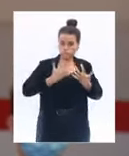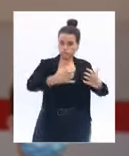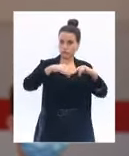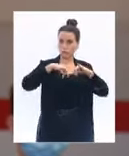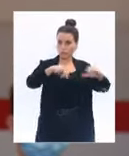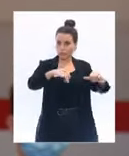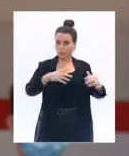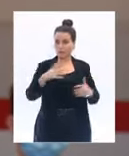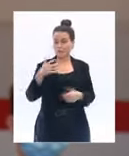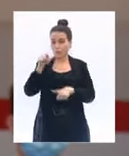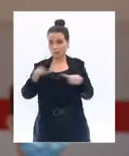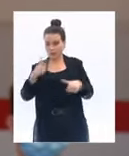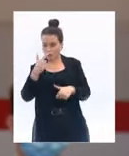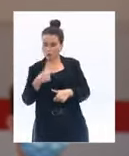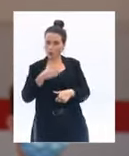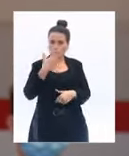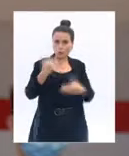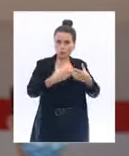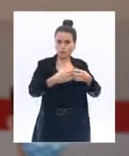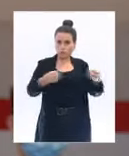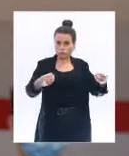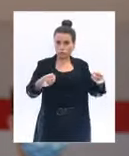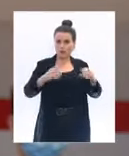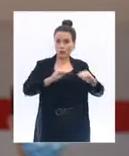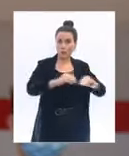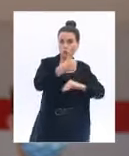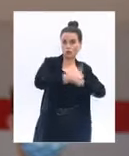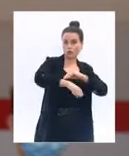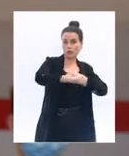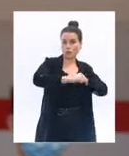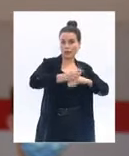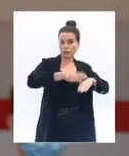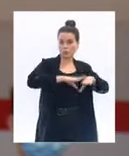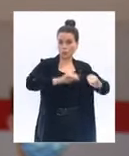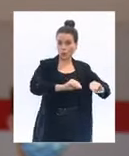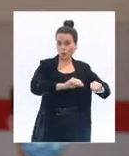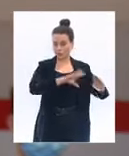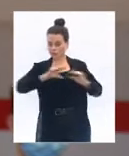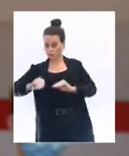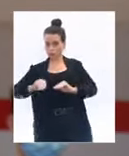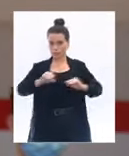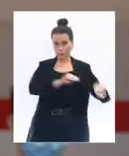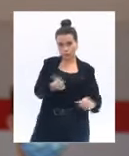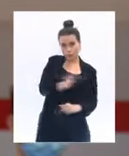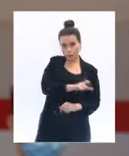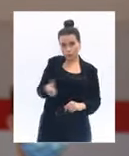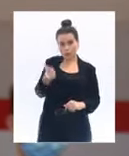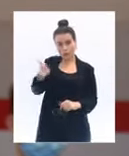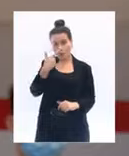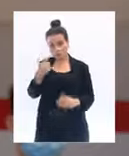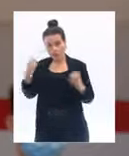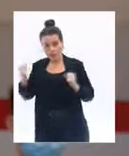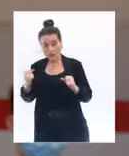des classes en demi-groupe avec des cours une semaine sur deux. Y êtes-vous favorable ? Et puis enfin, on sait que les